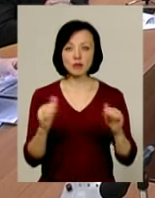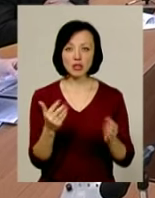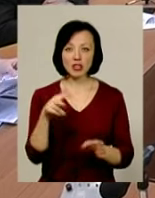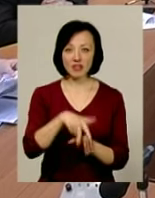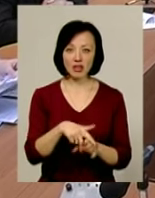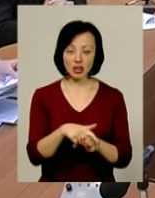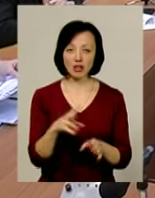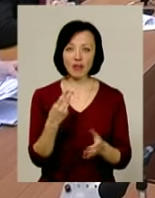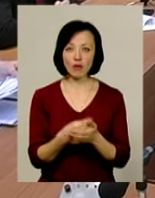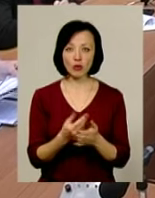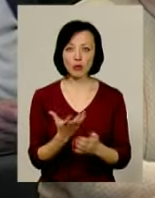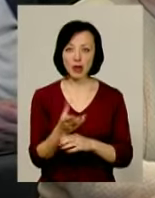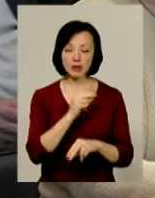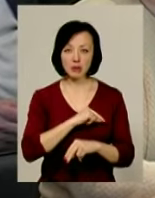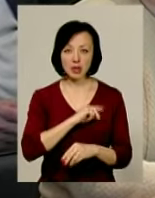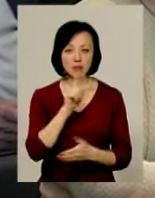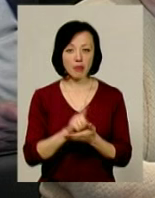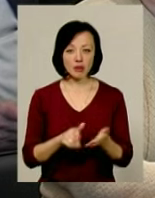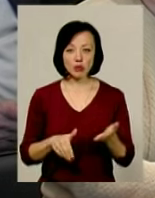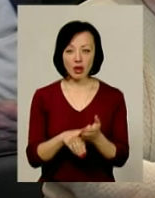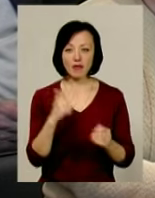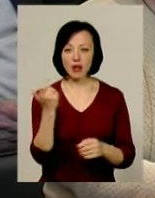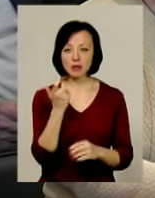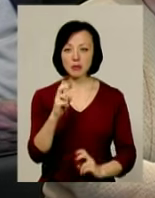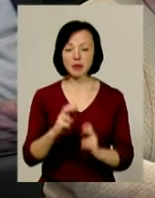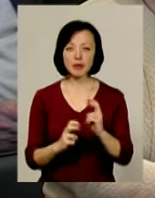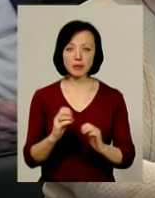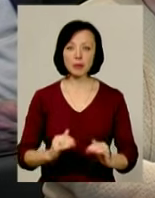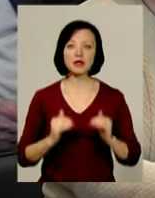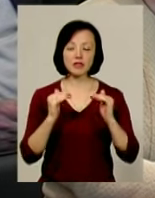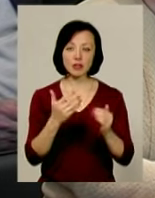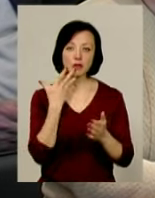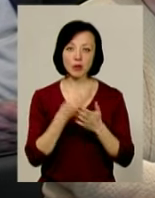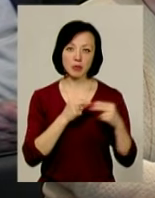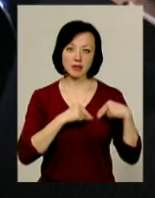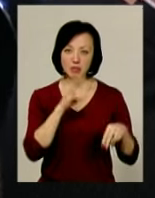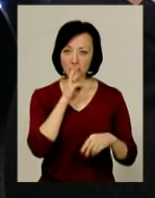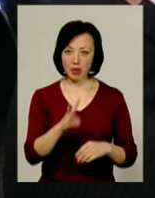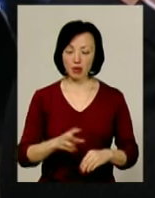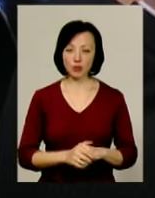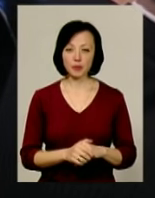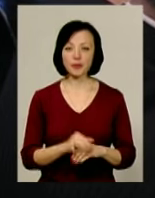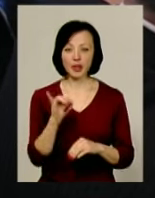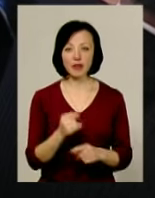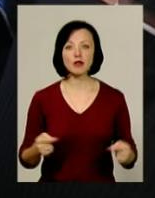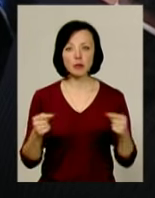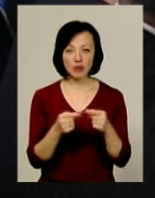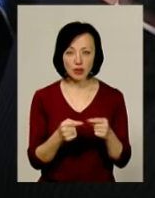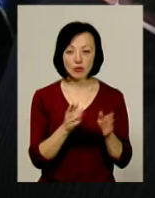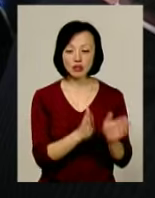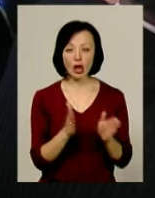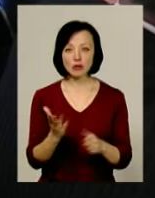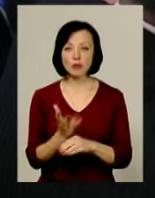навантаження на фонду оплати праці має спонукати власників підприємств підвищити своїм працівникам заробітну плату та, відповідно, вчасно